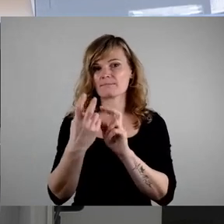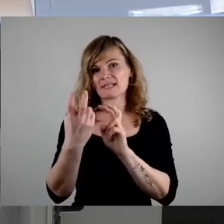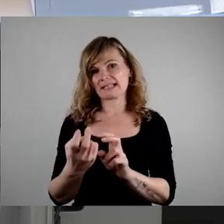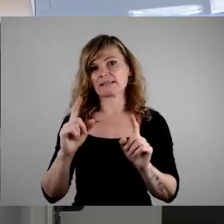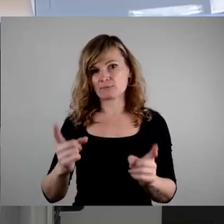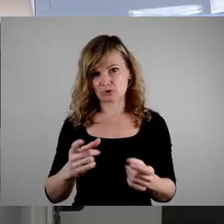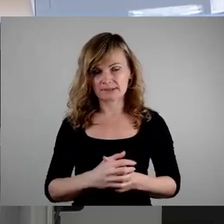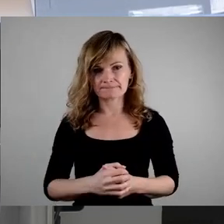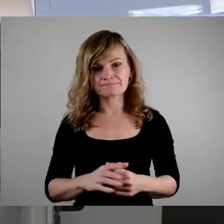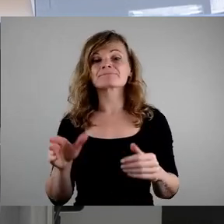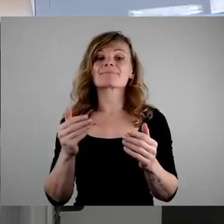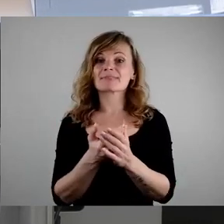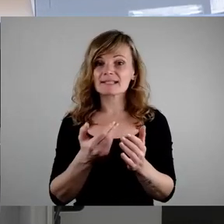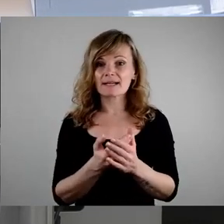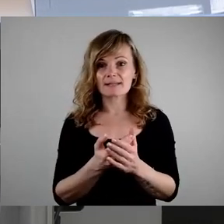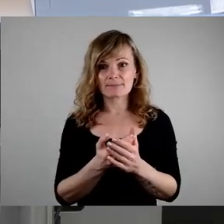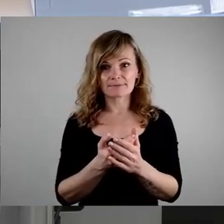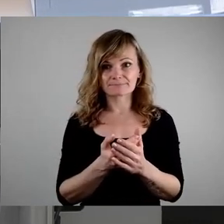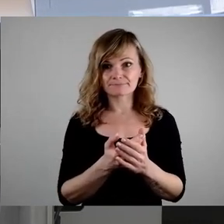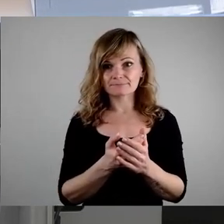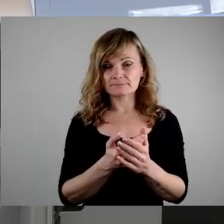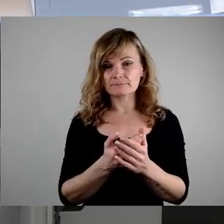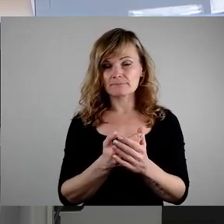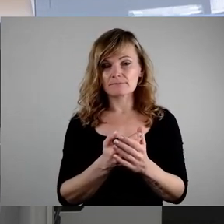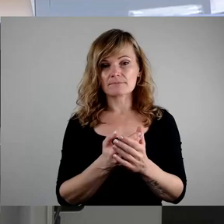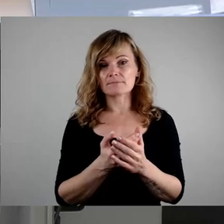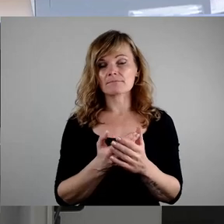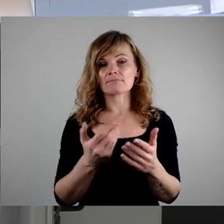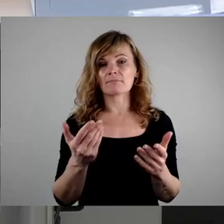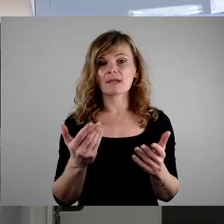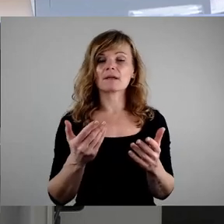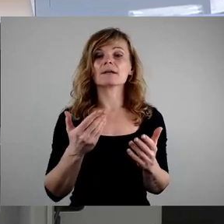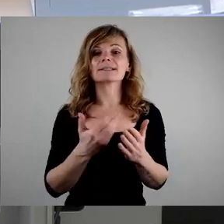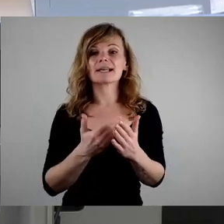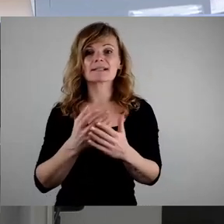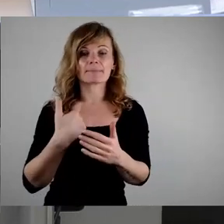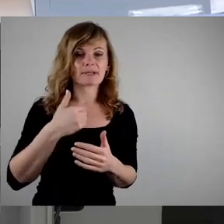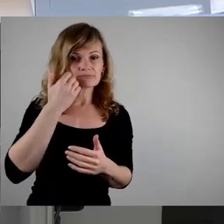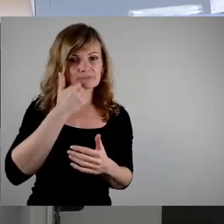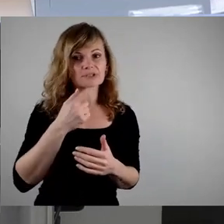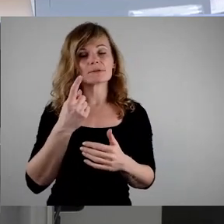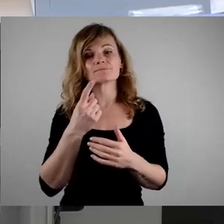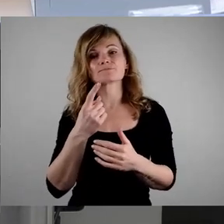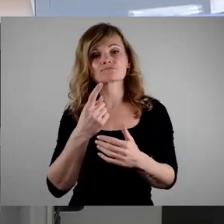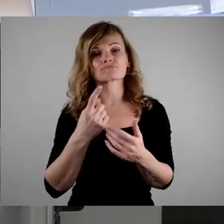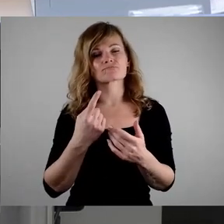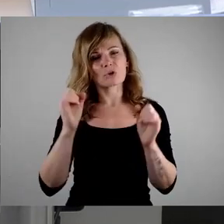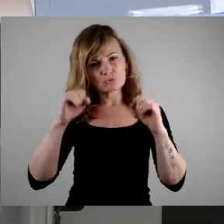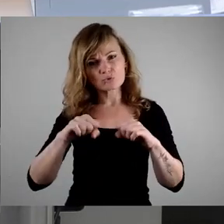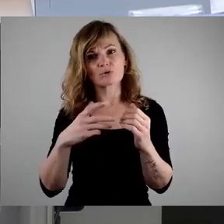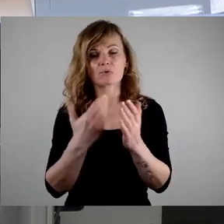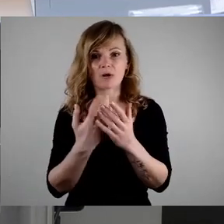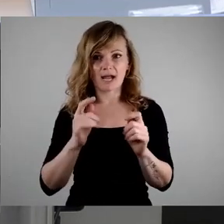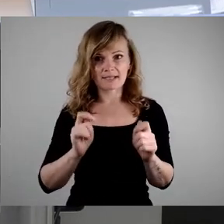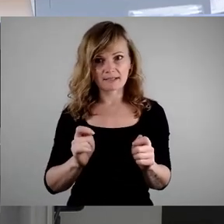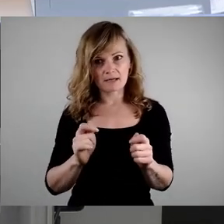ist es notwendigerweise so, und ich bitte deshalb um Zustimmung zu diesem Antrag, den ich auch noch mal